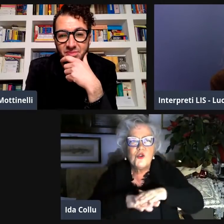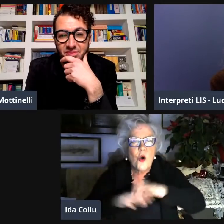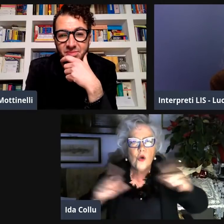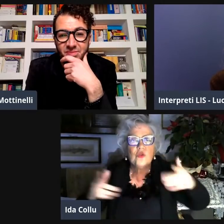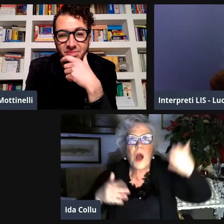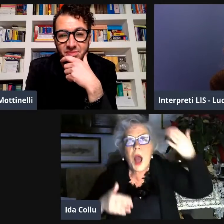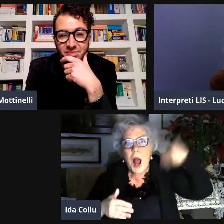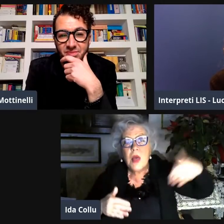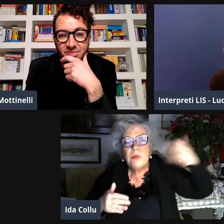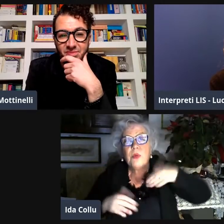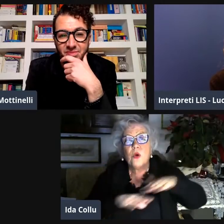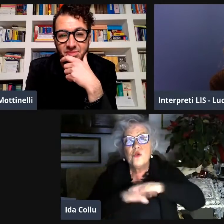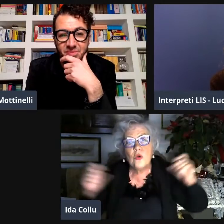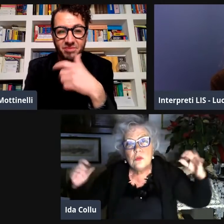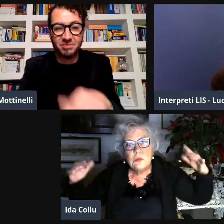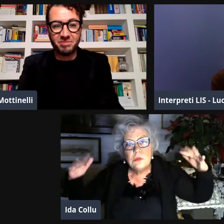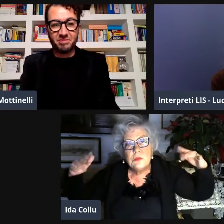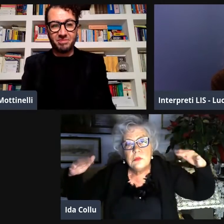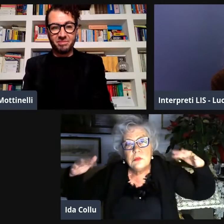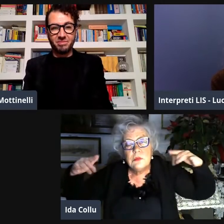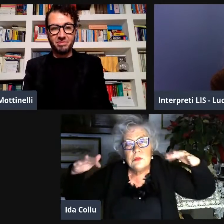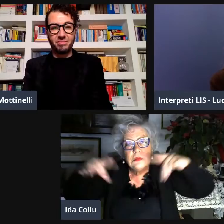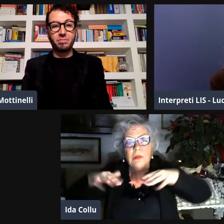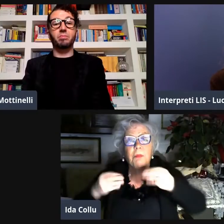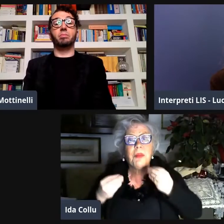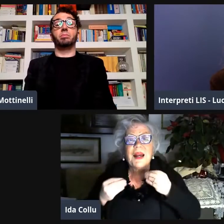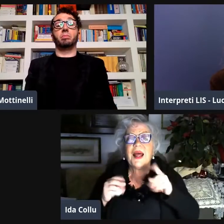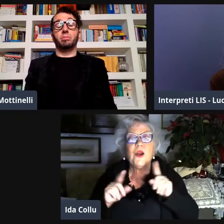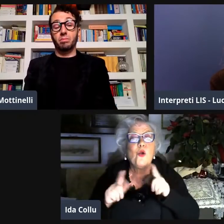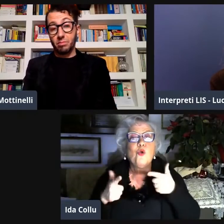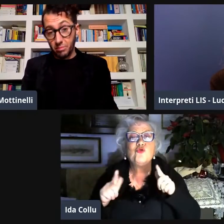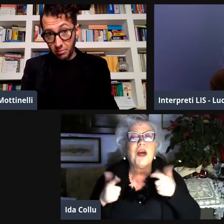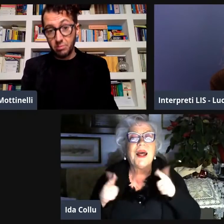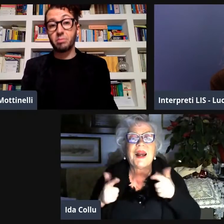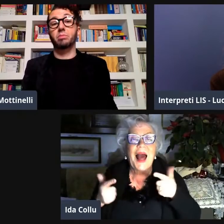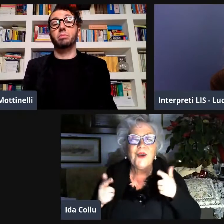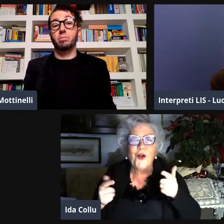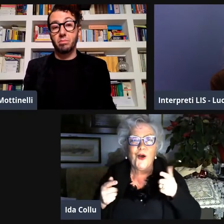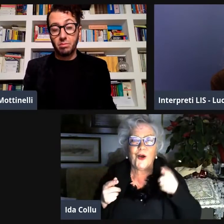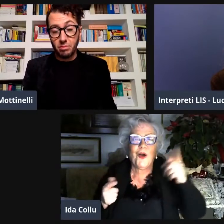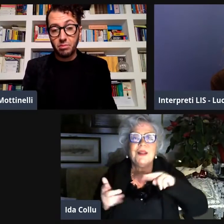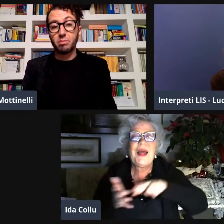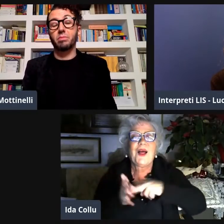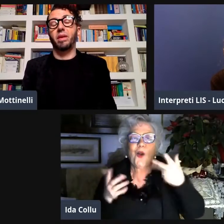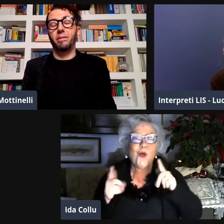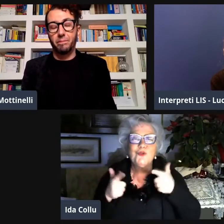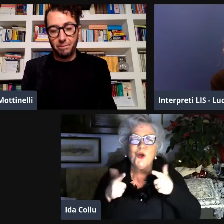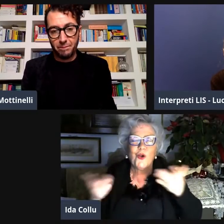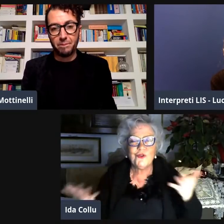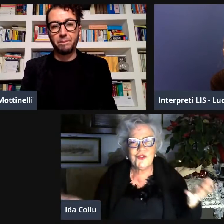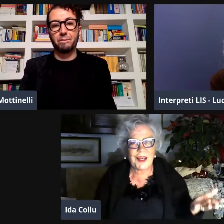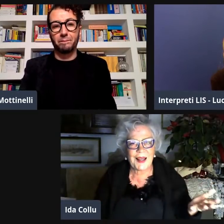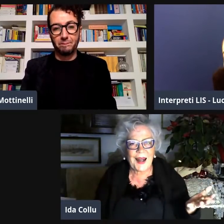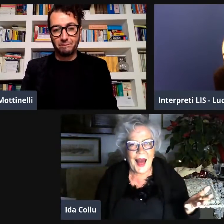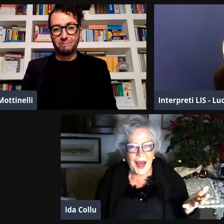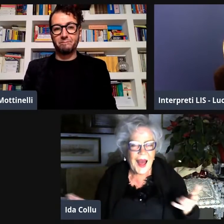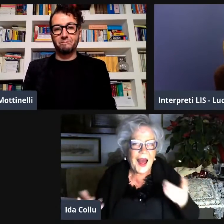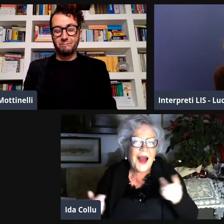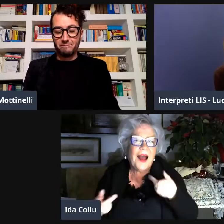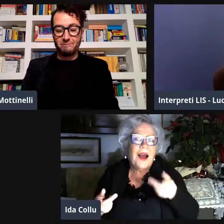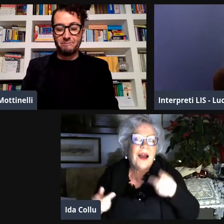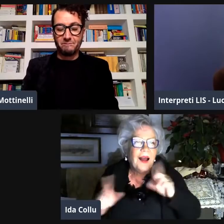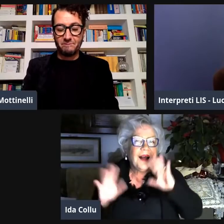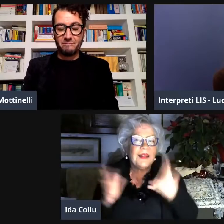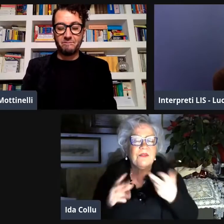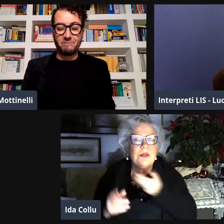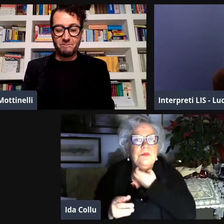trovarsi nelle sezioni provinciali con i soci e all'epoca i soci accorrevano tantissimi non c